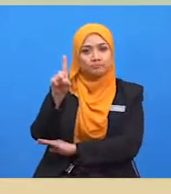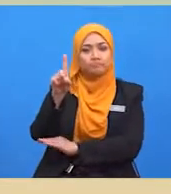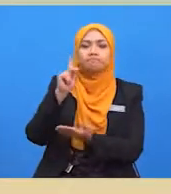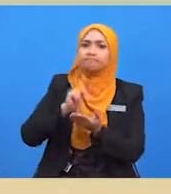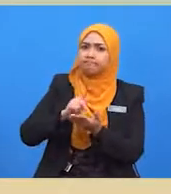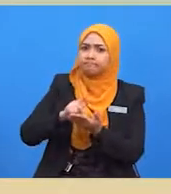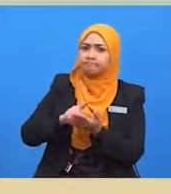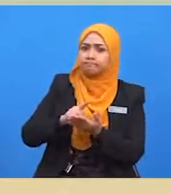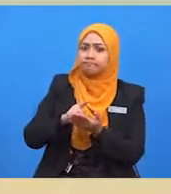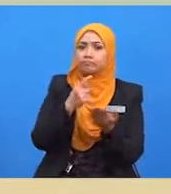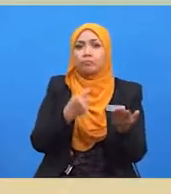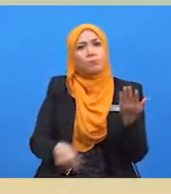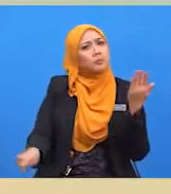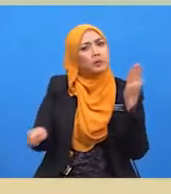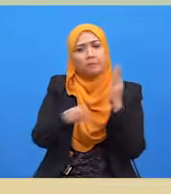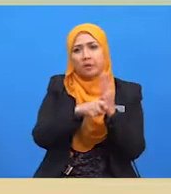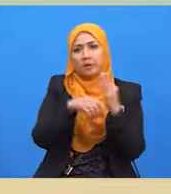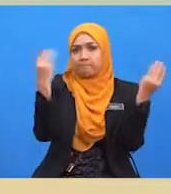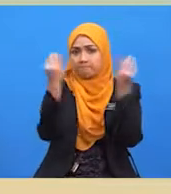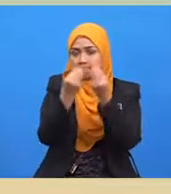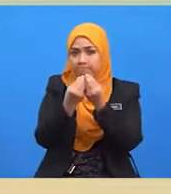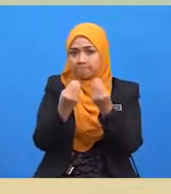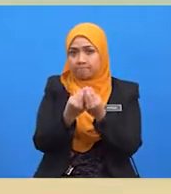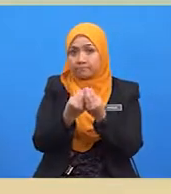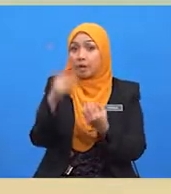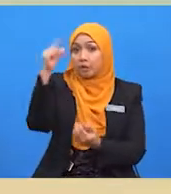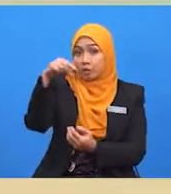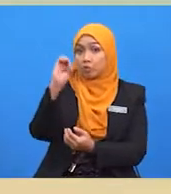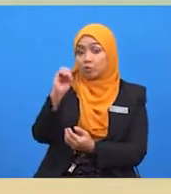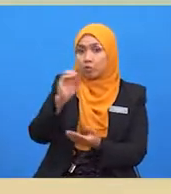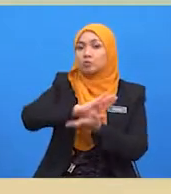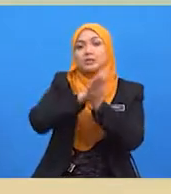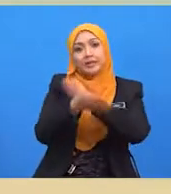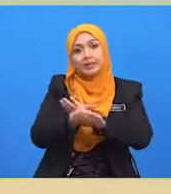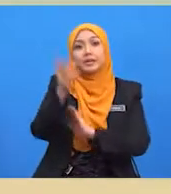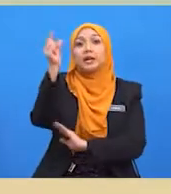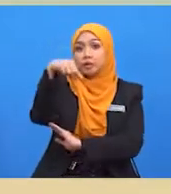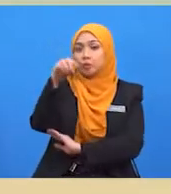Q4. Pelajar-pelajar sekalian,